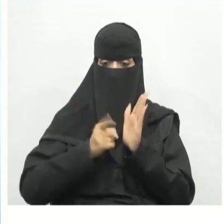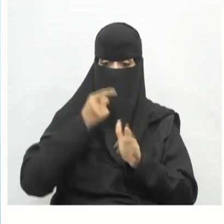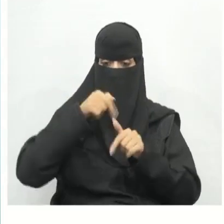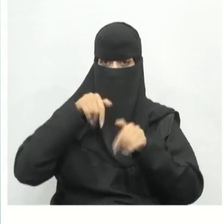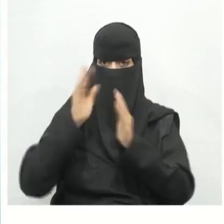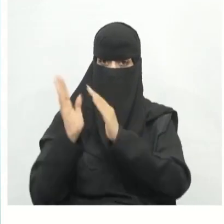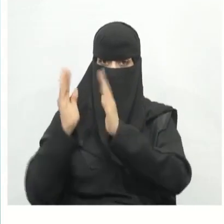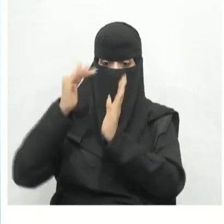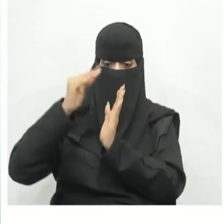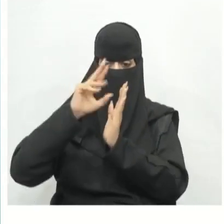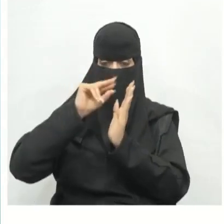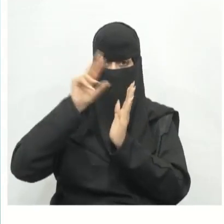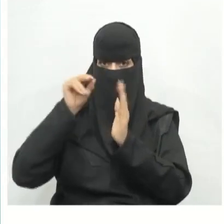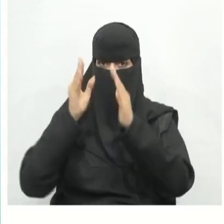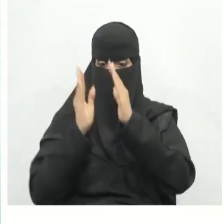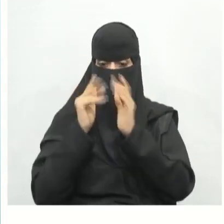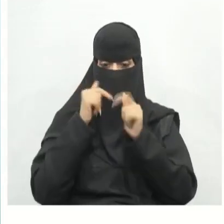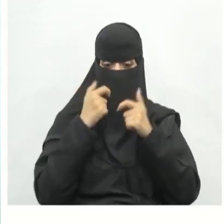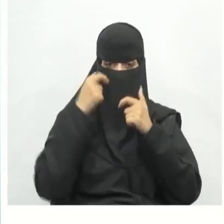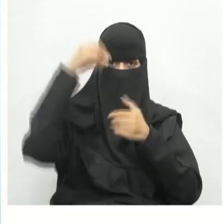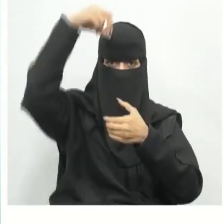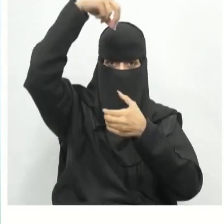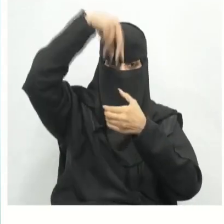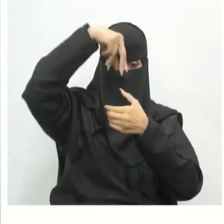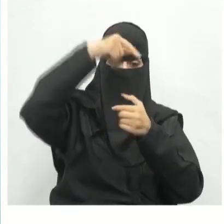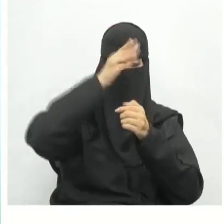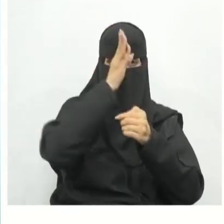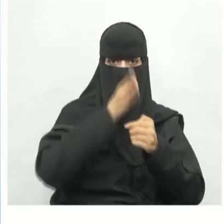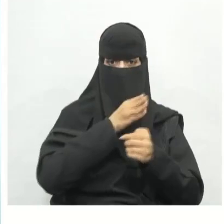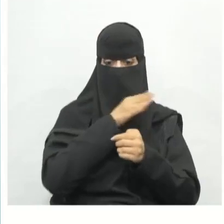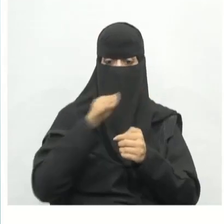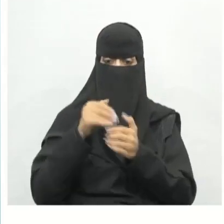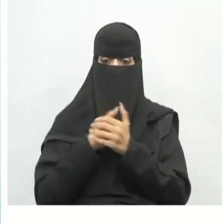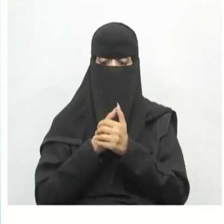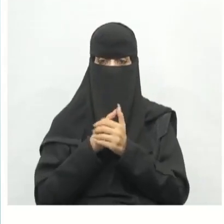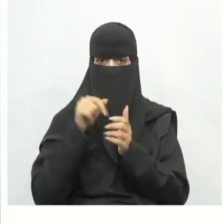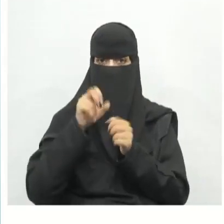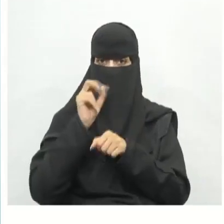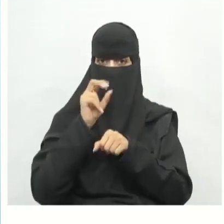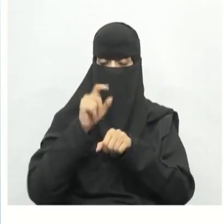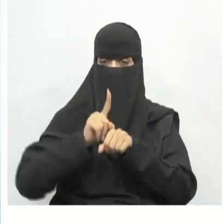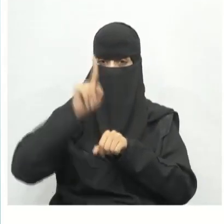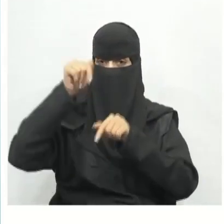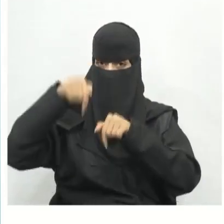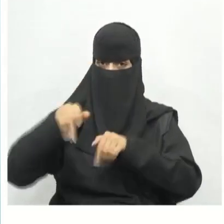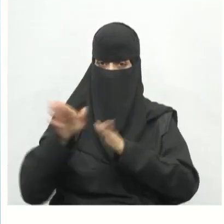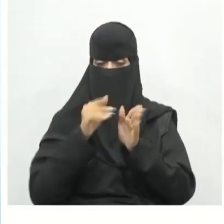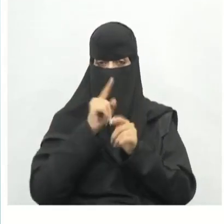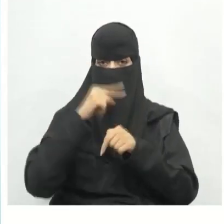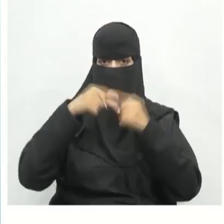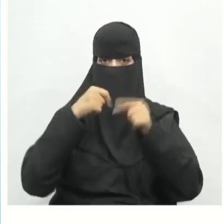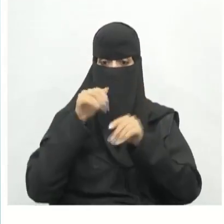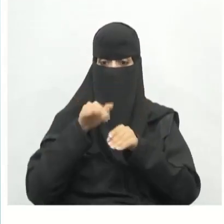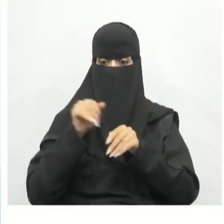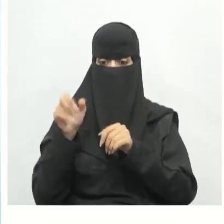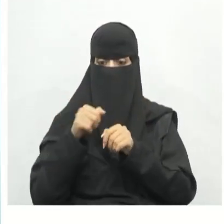المائل ومتماثل قياس والمنظوري والمتعامل في درسنا اليوم سوف نتعرف على التصميم